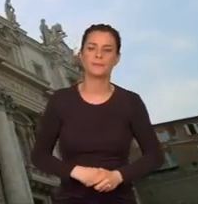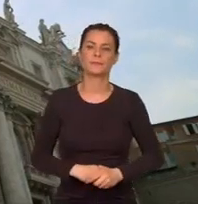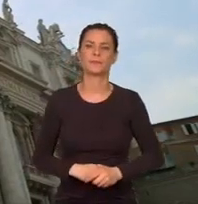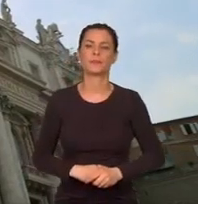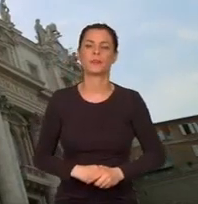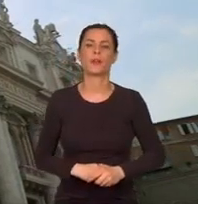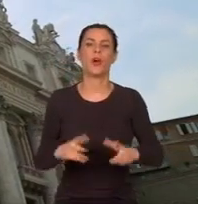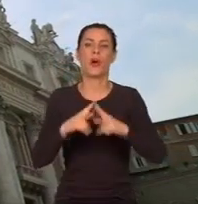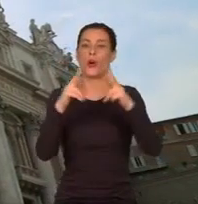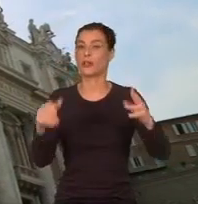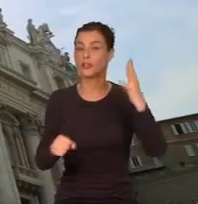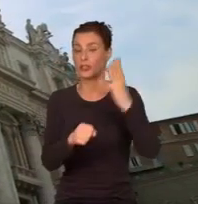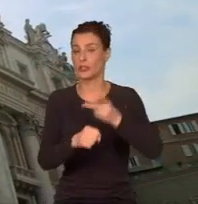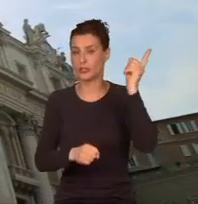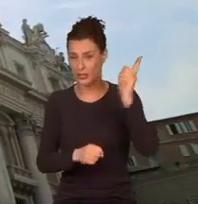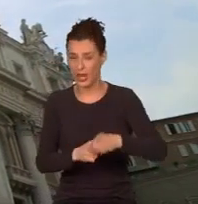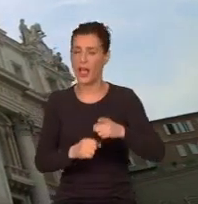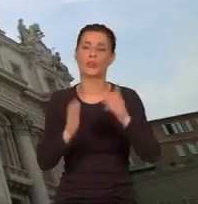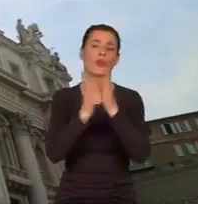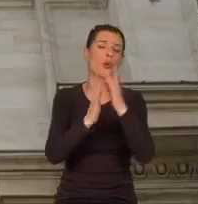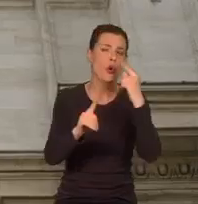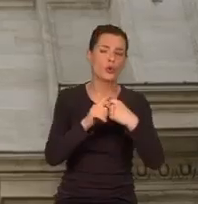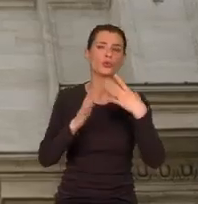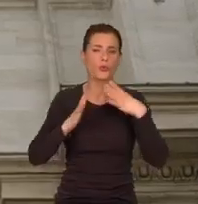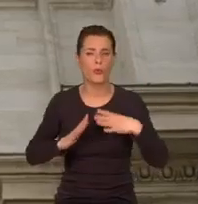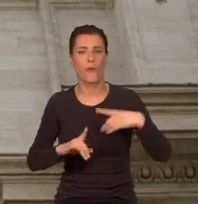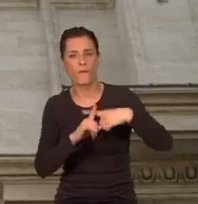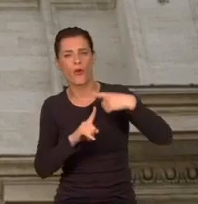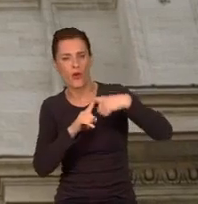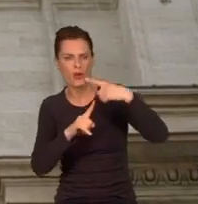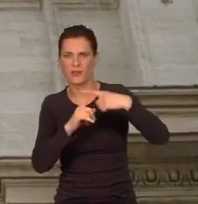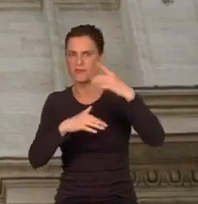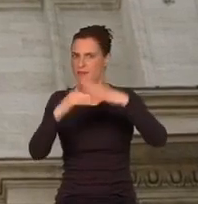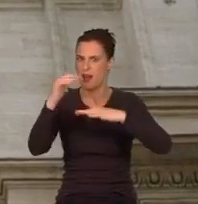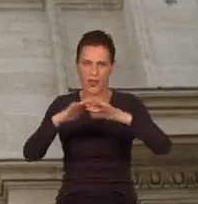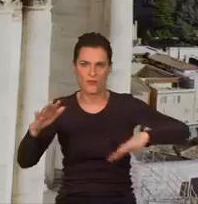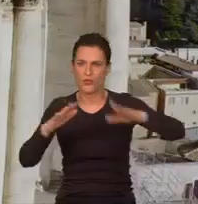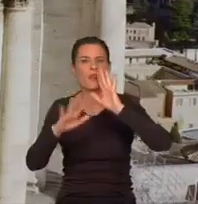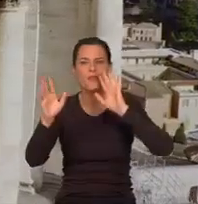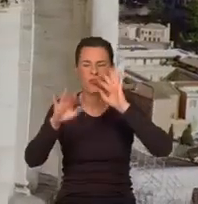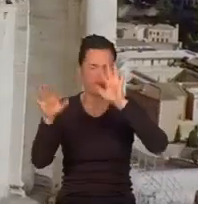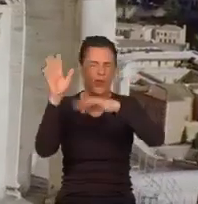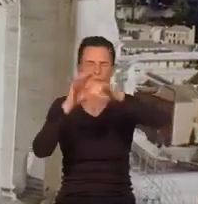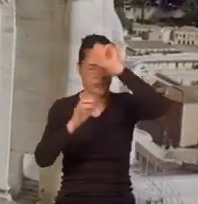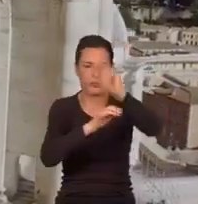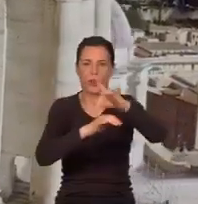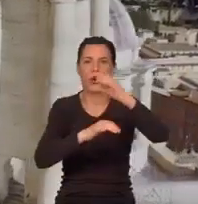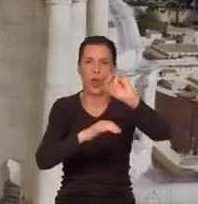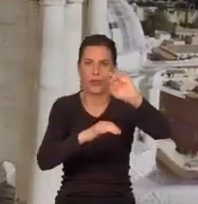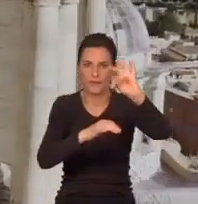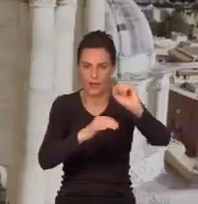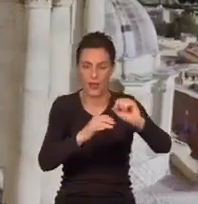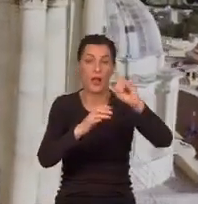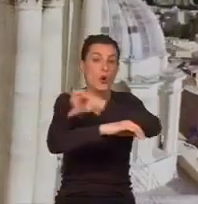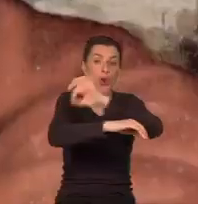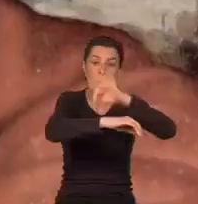Przez 40 lat kościół rósł niepewnie i przypominał plac budowy obłożony klątwą. Architekci działali na